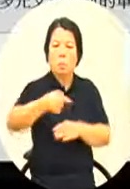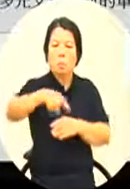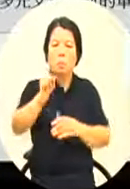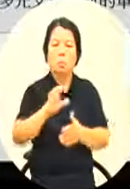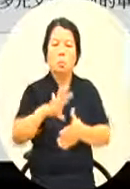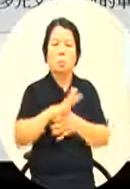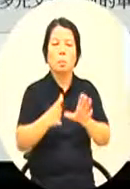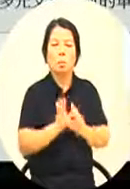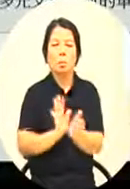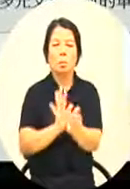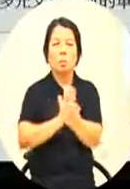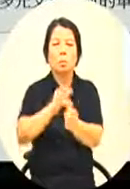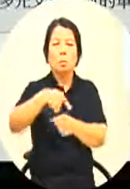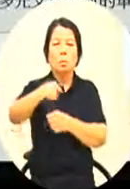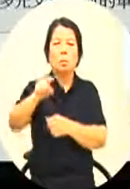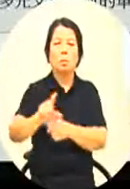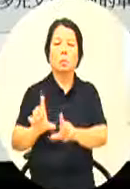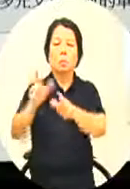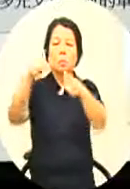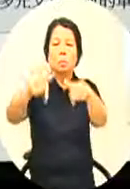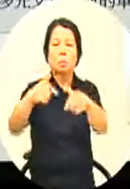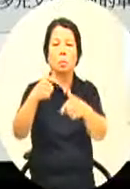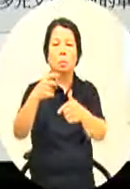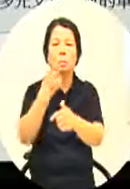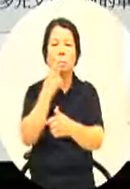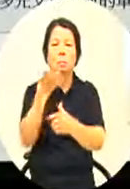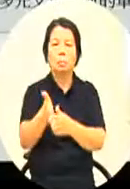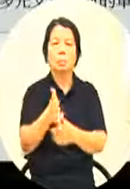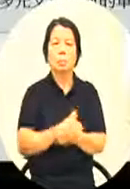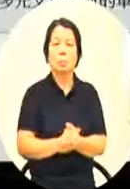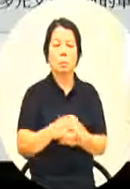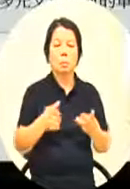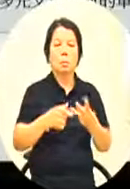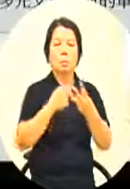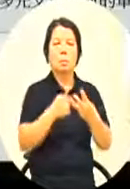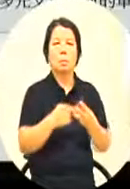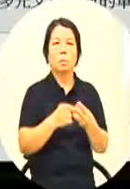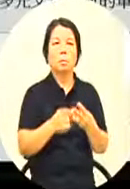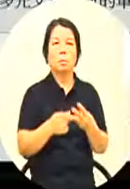推动到我们的东南亚去吗第三点